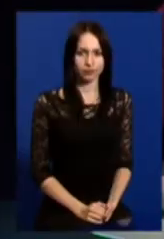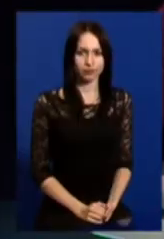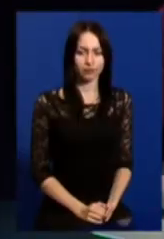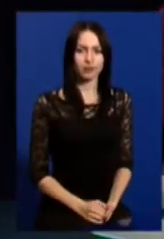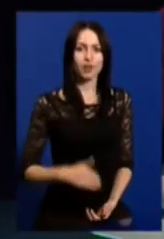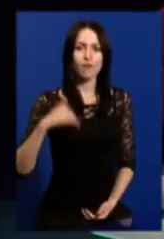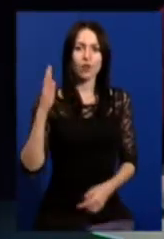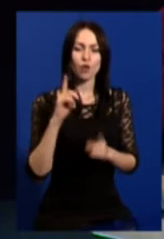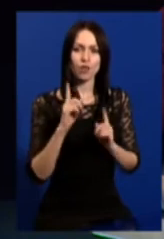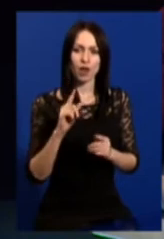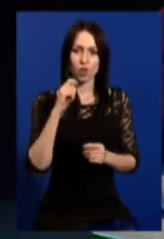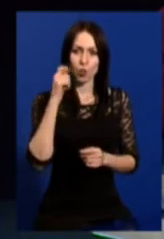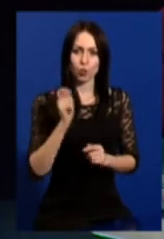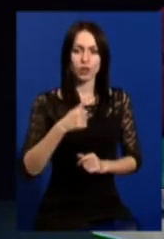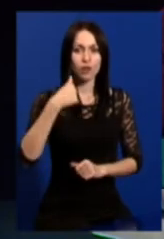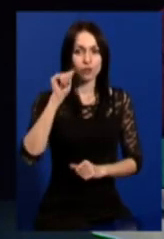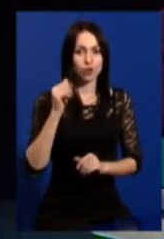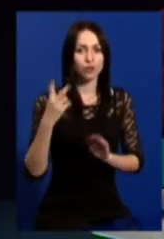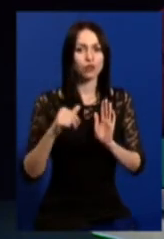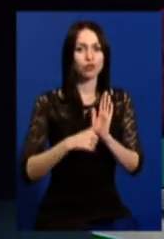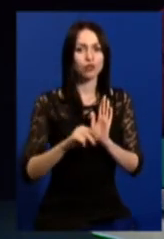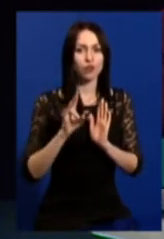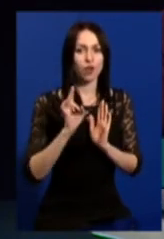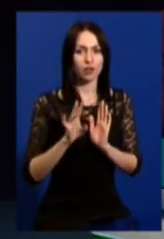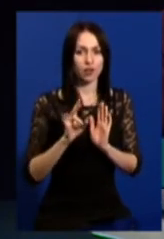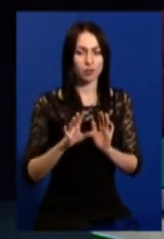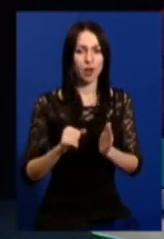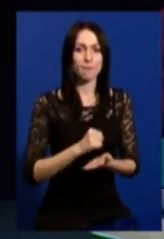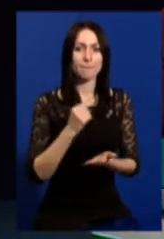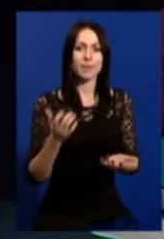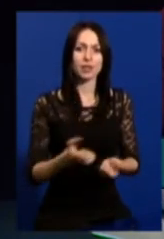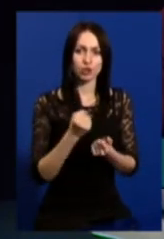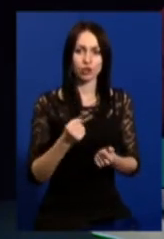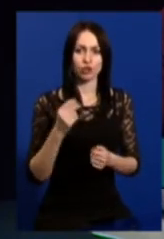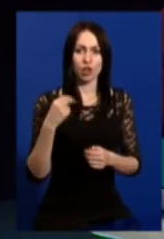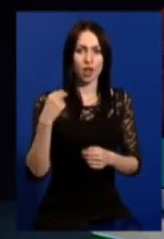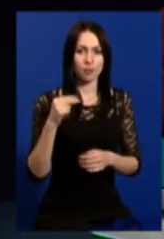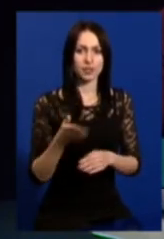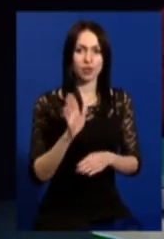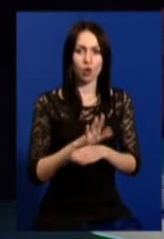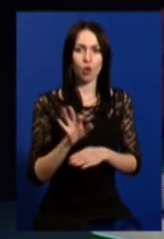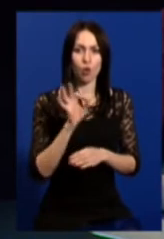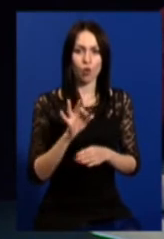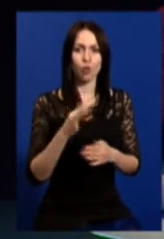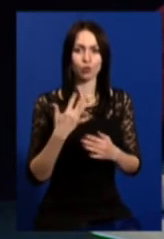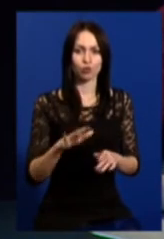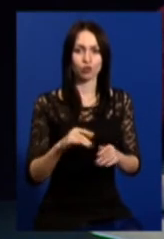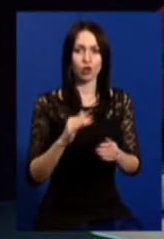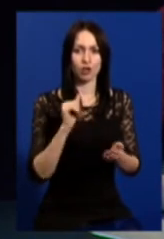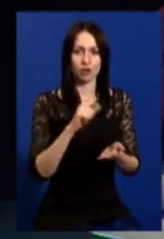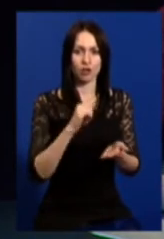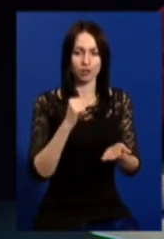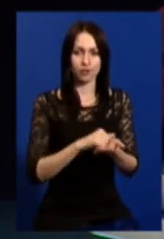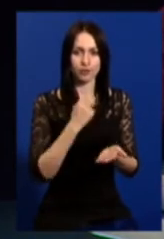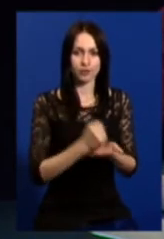Верховна Рада України учора, 26 листопада, підтримала указ президента України про запровадження воєнного стану. Він